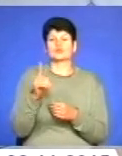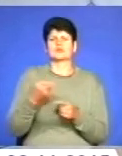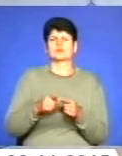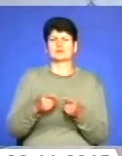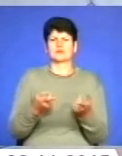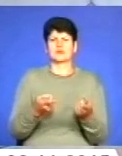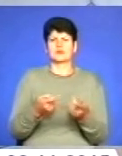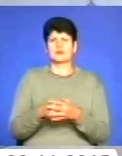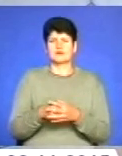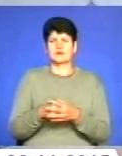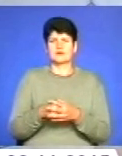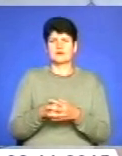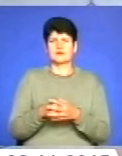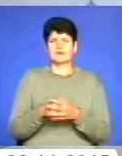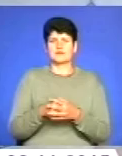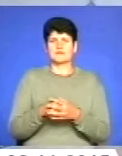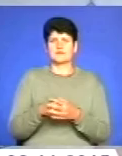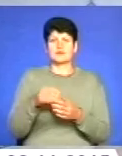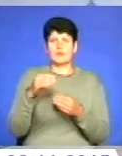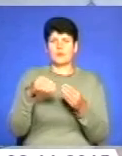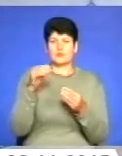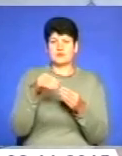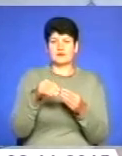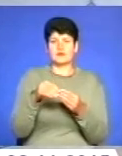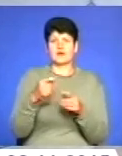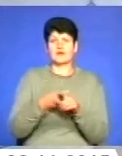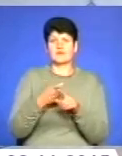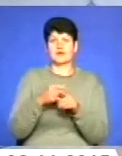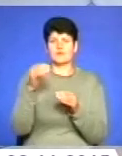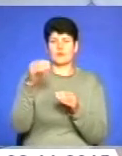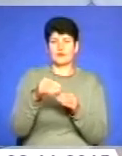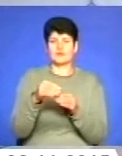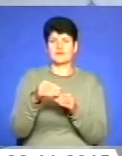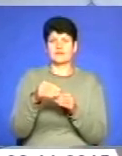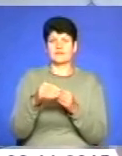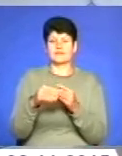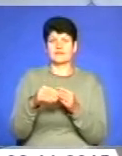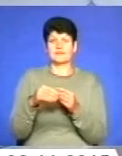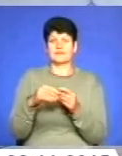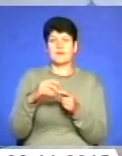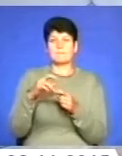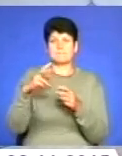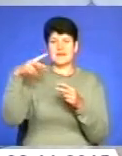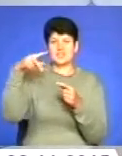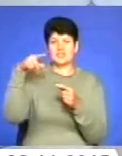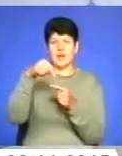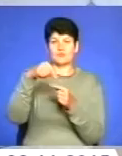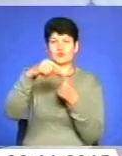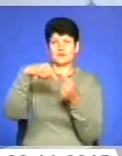Я взяла селофановий мішок, встала бараболю, замінула прищапку, пришпилила.